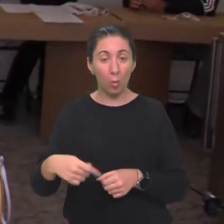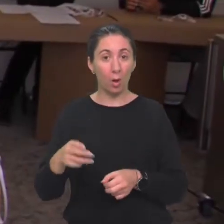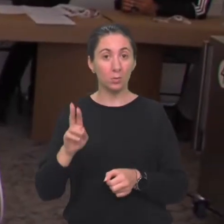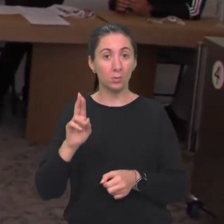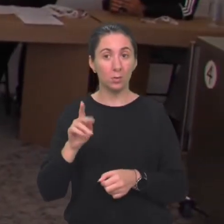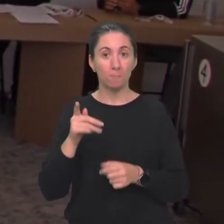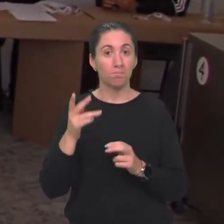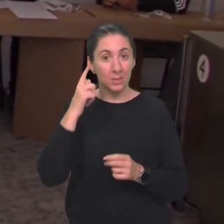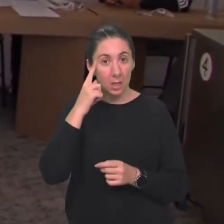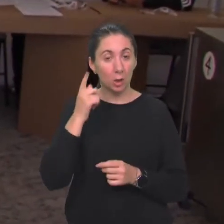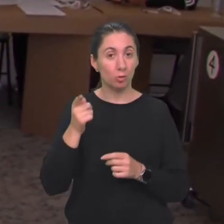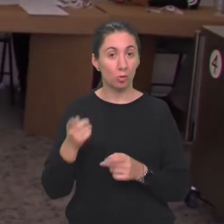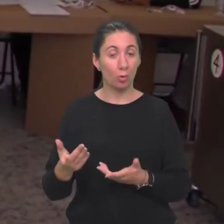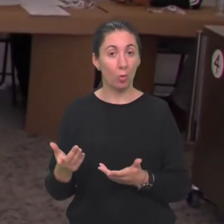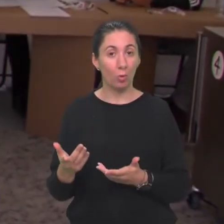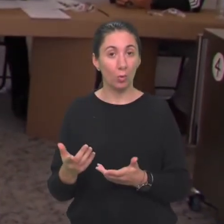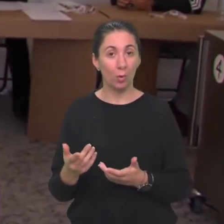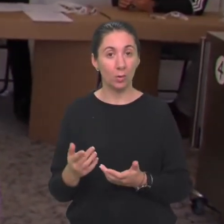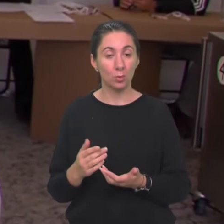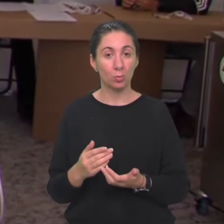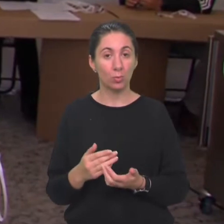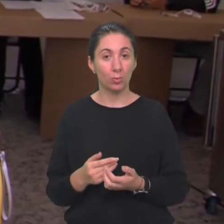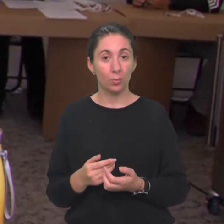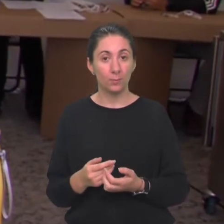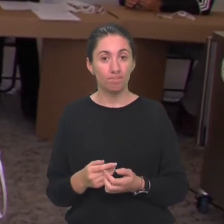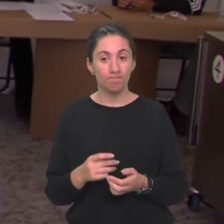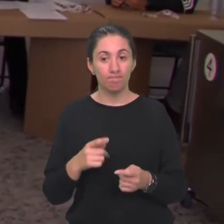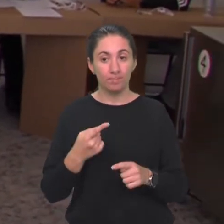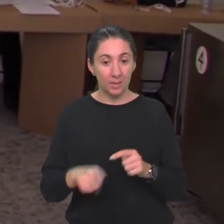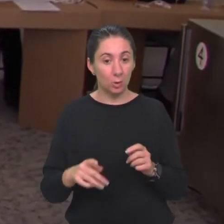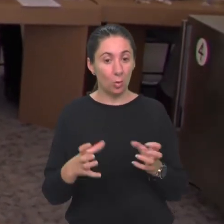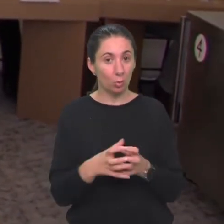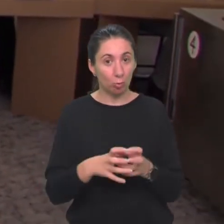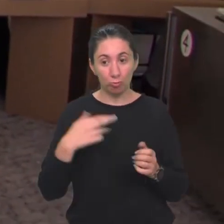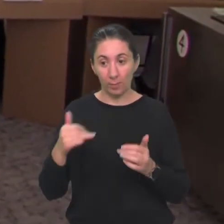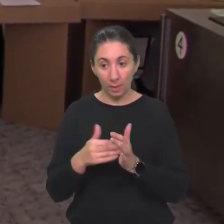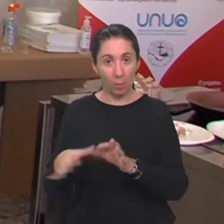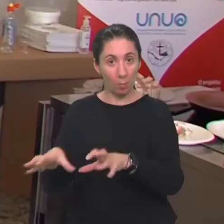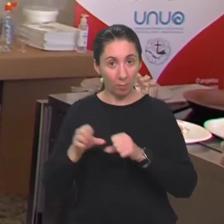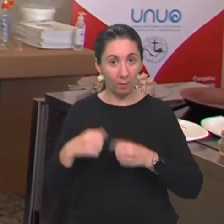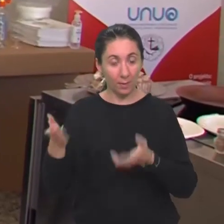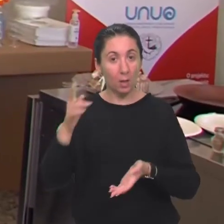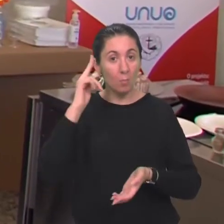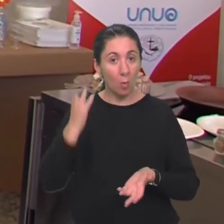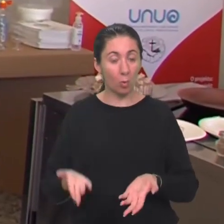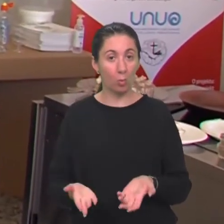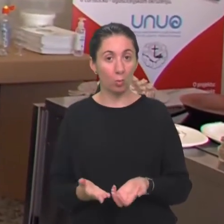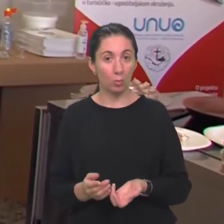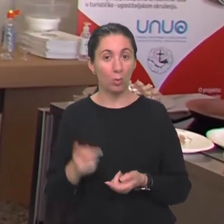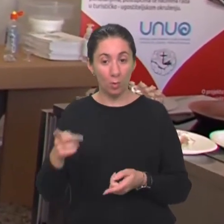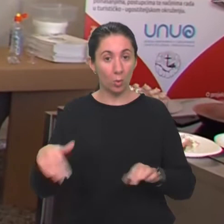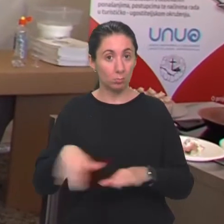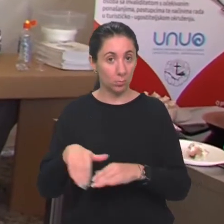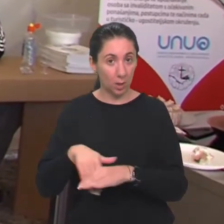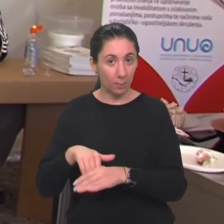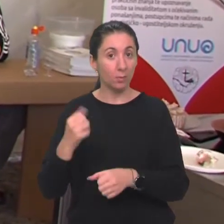znači, da su, da su jednostavno dio društva i da ih trebamo prihvatiti, da im trebamo dati mogućnosti da se